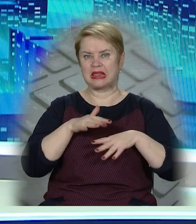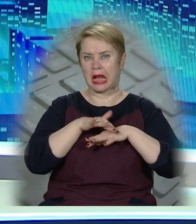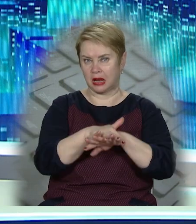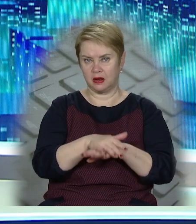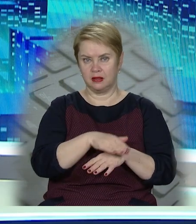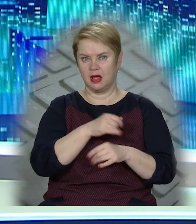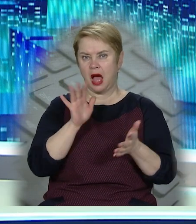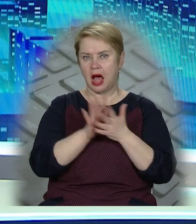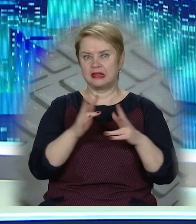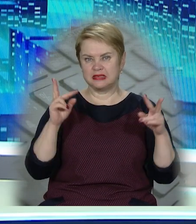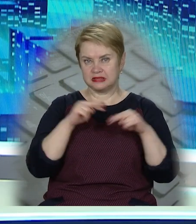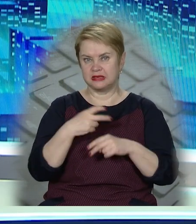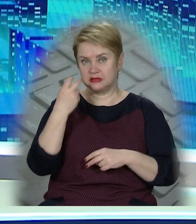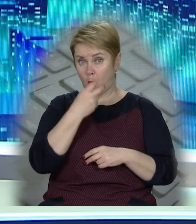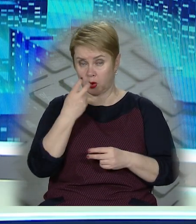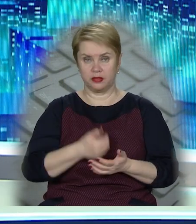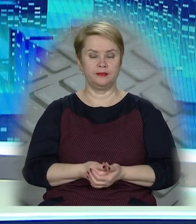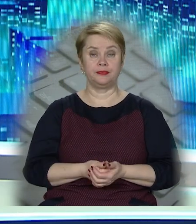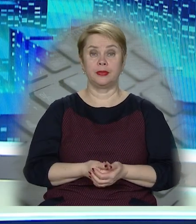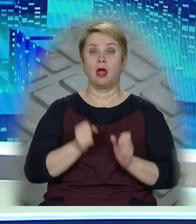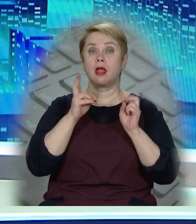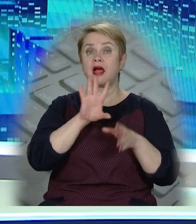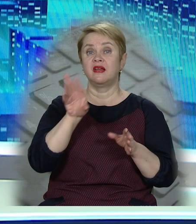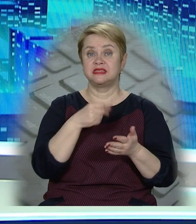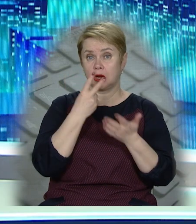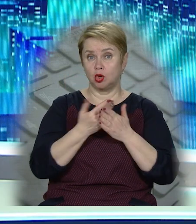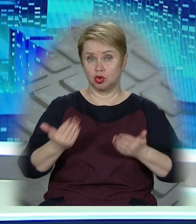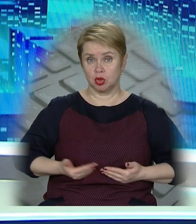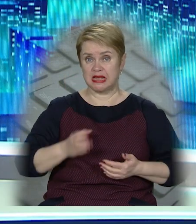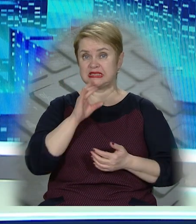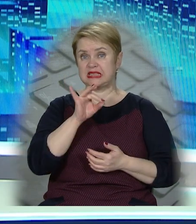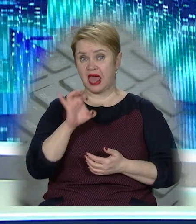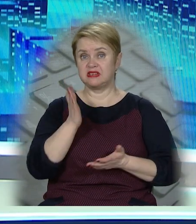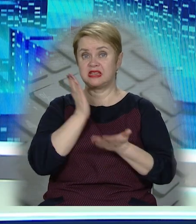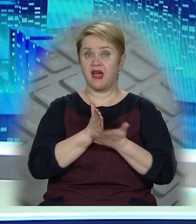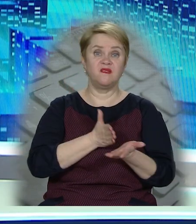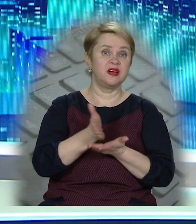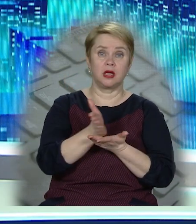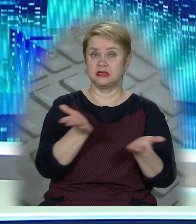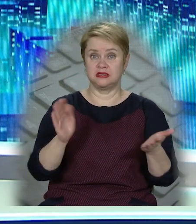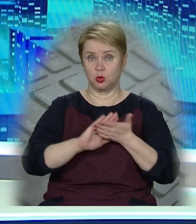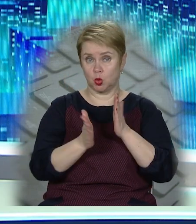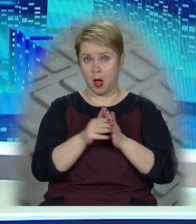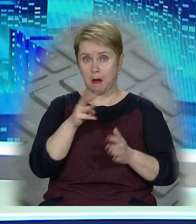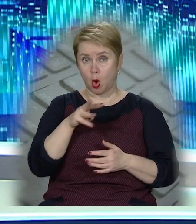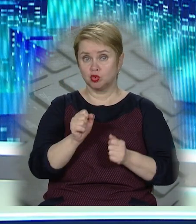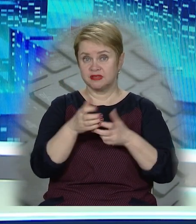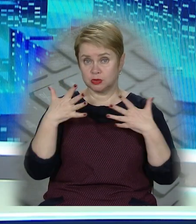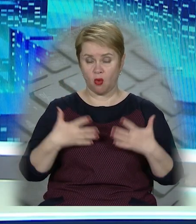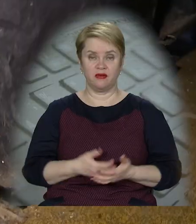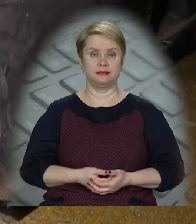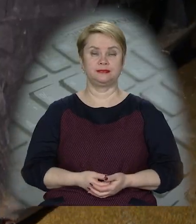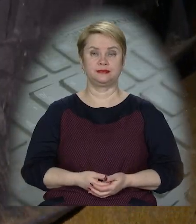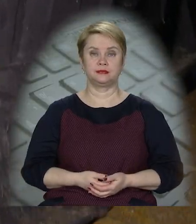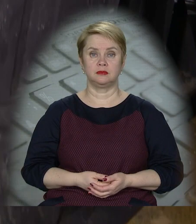тарганів, тотальну антисанітарію та сморід. Як на все це реагує житловий сервіс та чи є вихід з ситуації, Марко Ручка з'ясовував.